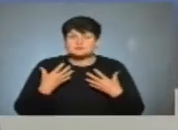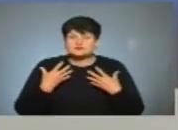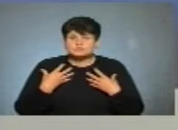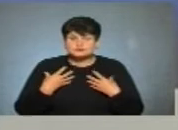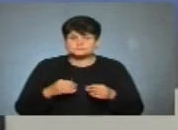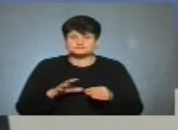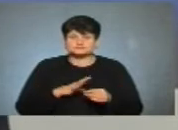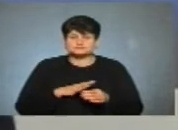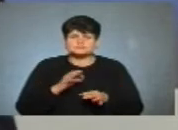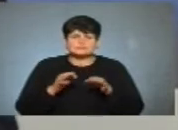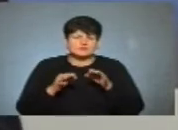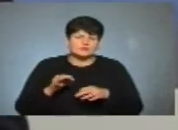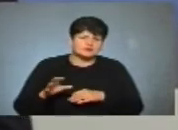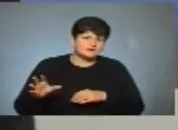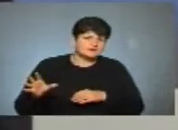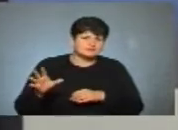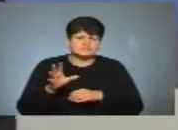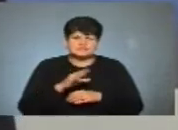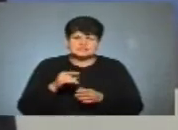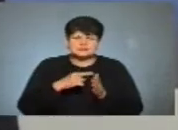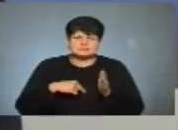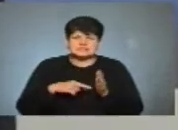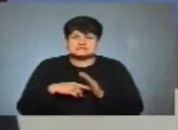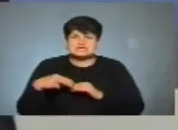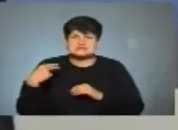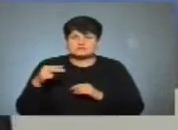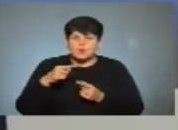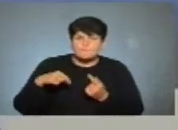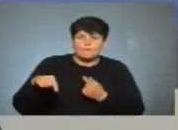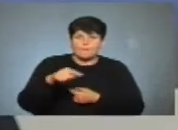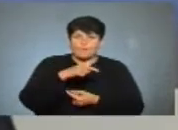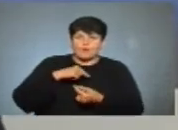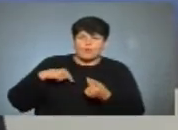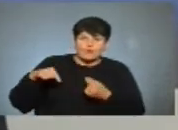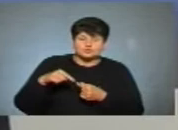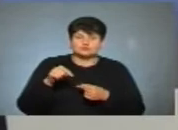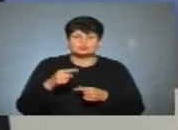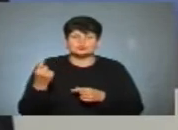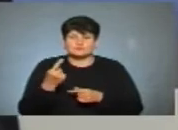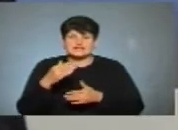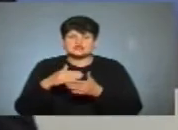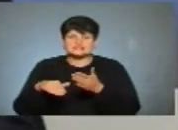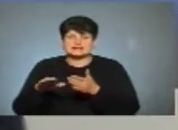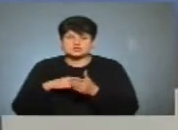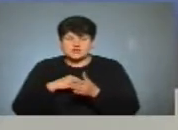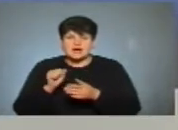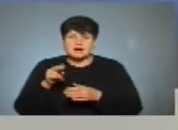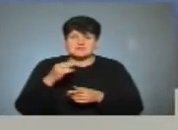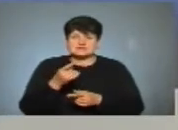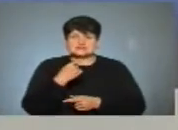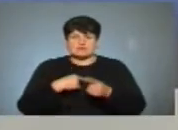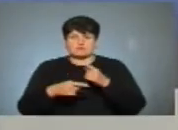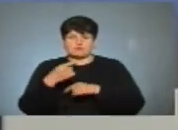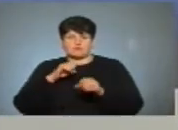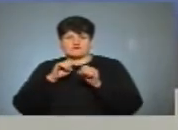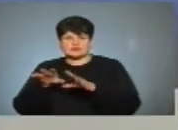майже всі судові інстанції міста Запоріжжя по колу, тому що перша інстанція скасовує, апеляційний вертає на